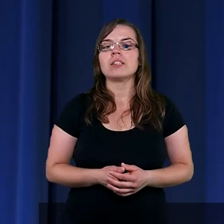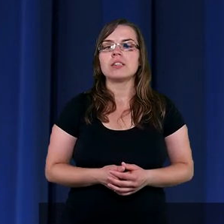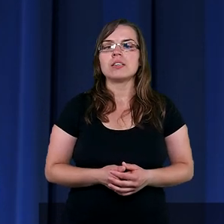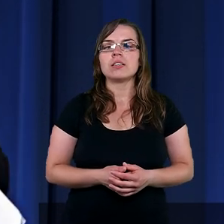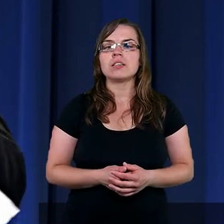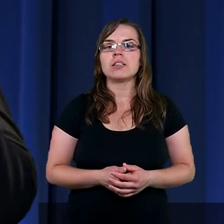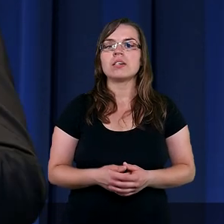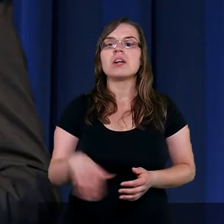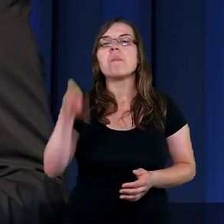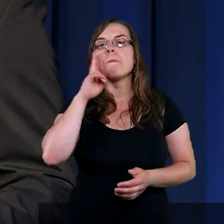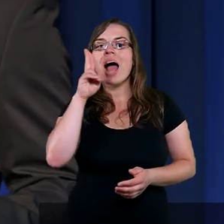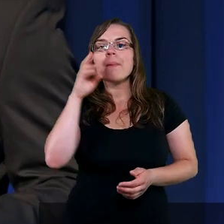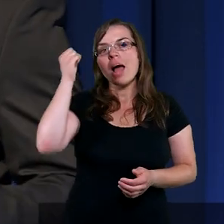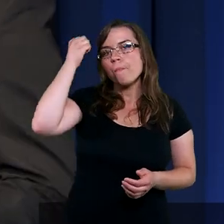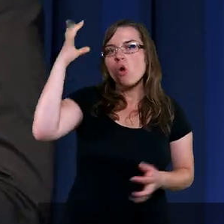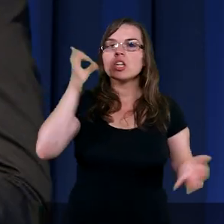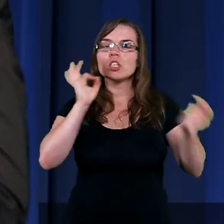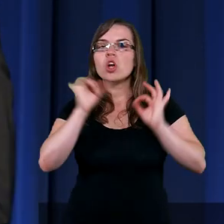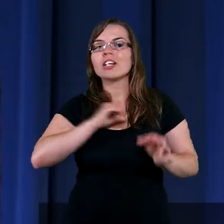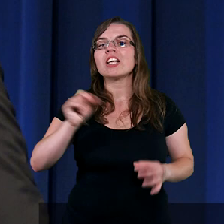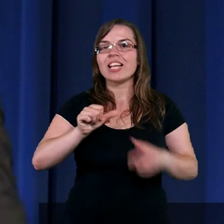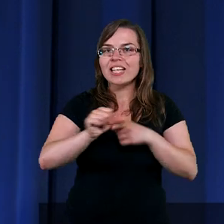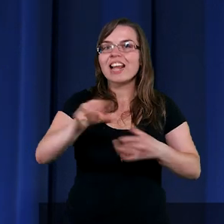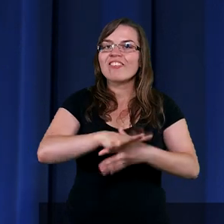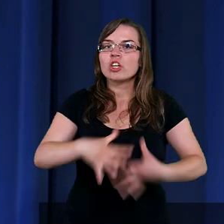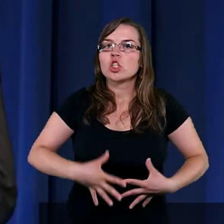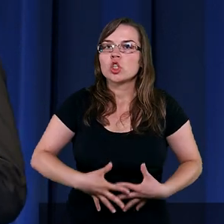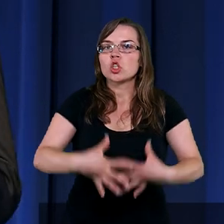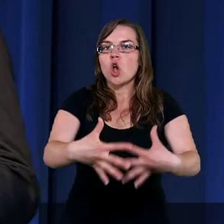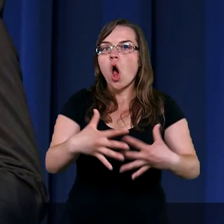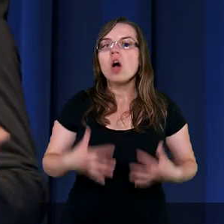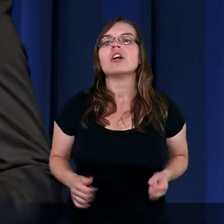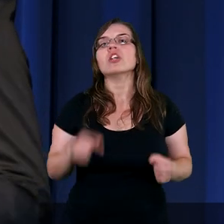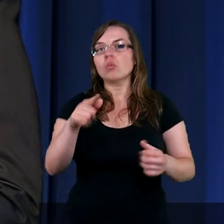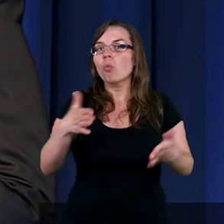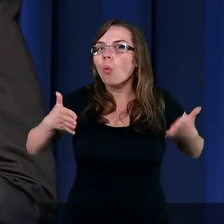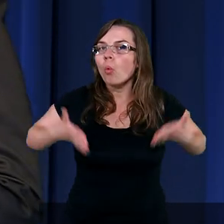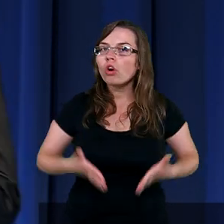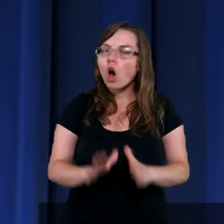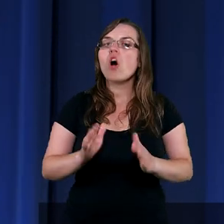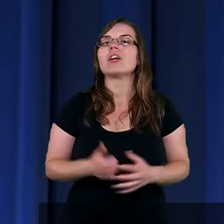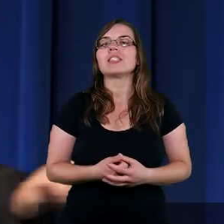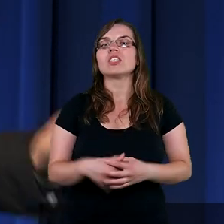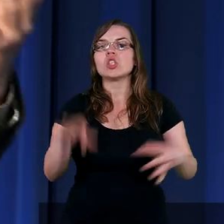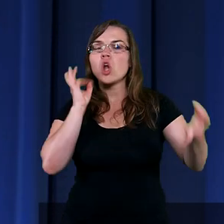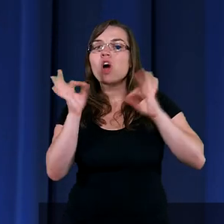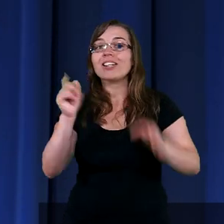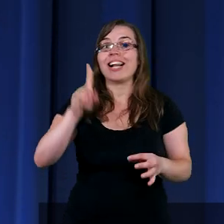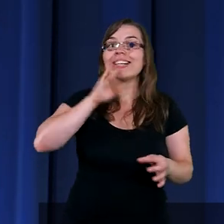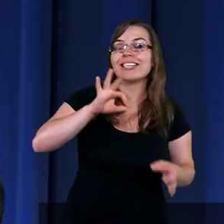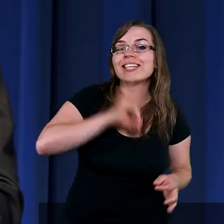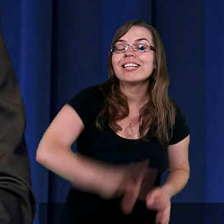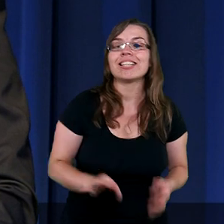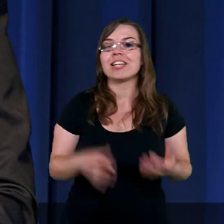kiedy mama Mojżesza dowiedziała się, że jest w ciąży i że urodzi, nie wiedziała jeszcze, że syna, no